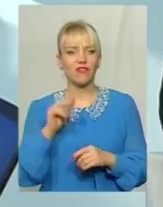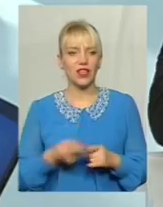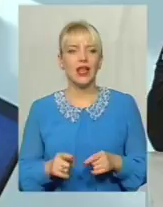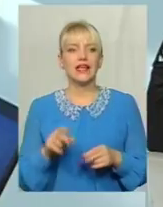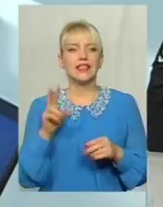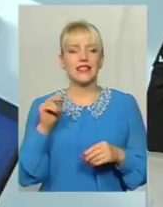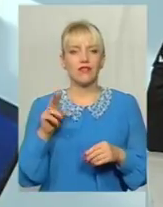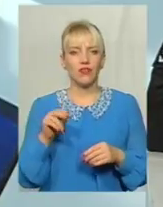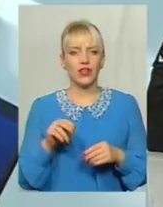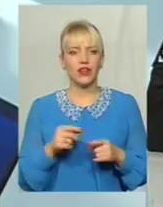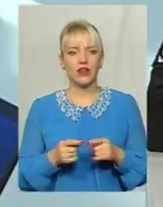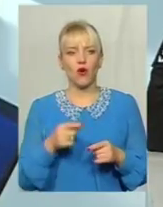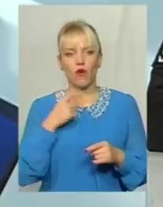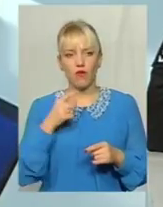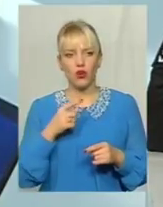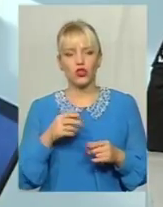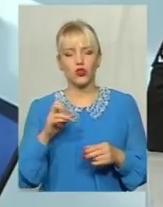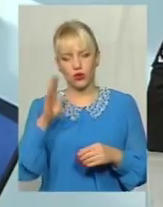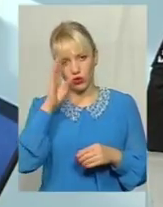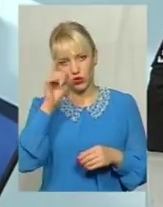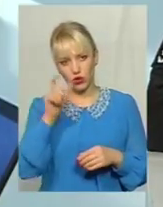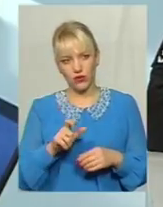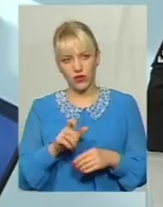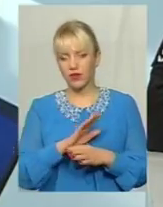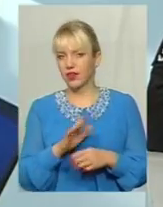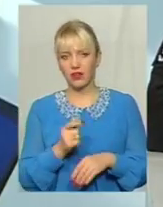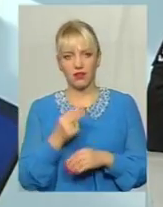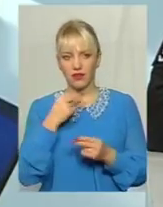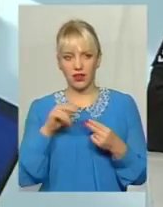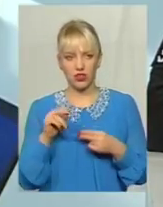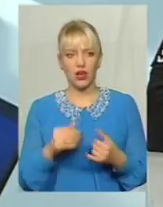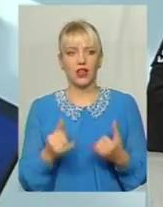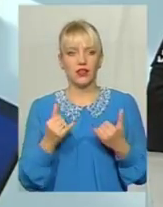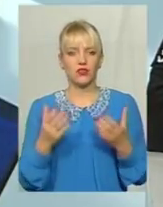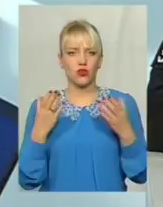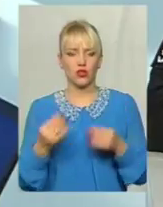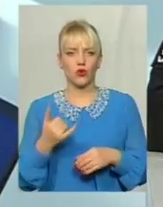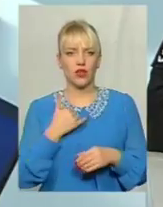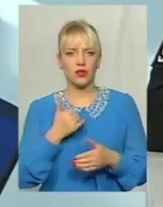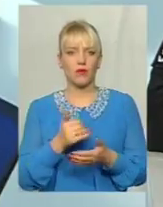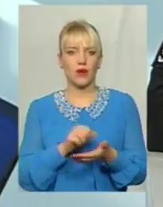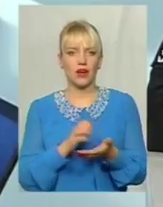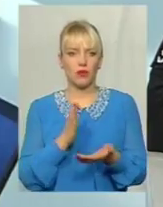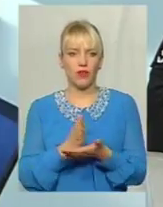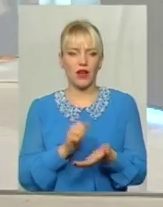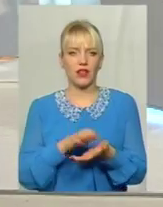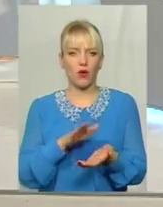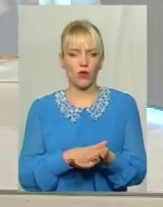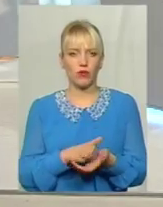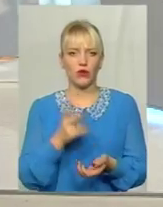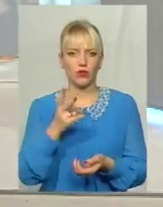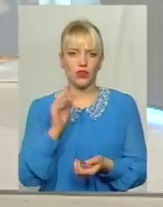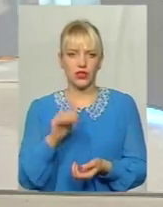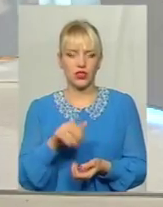на рахунок чоловіків, не найкращим чином На сьогоднішній день у нас перебуває на обліку 2 тисячі